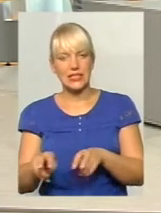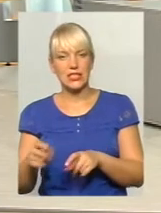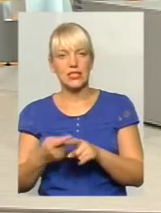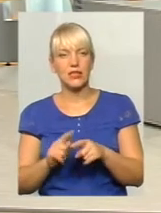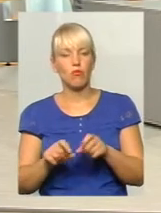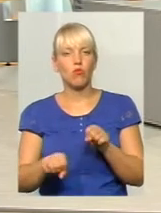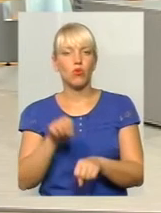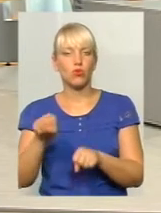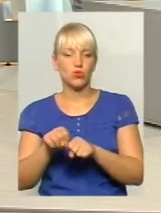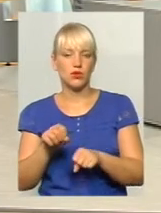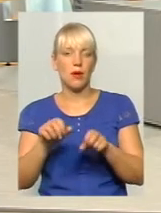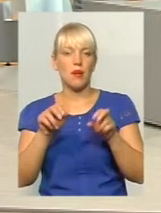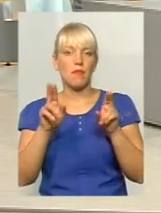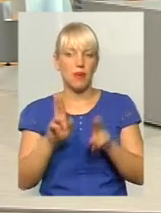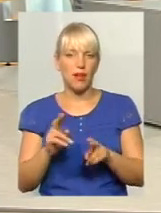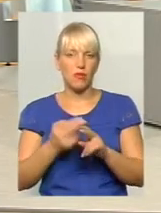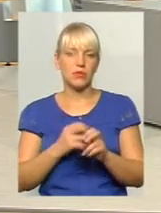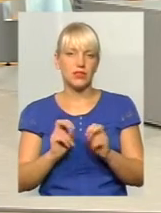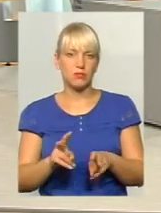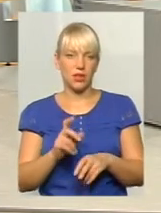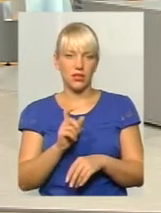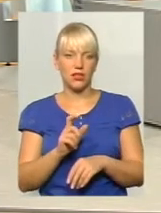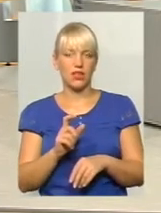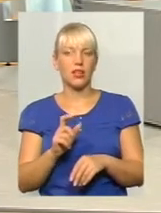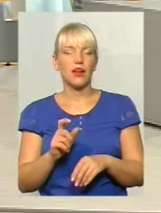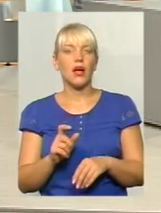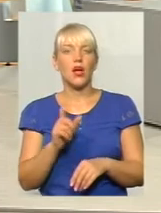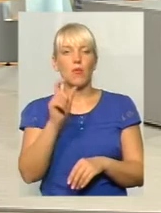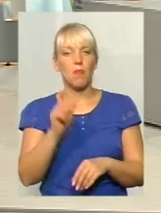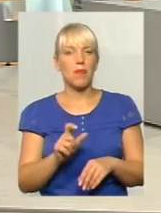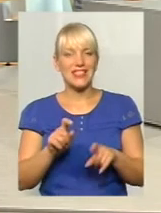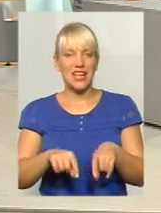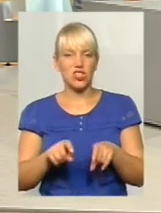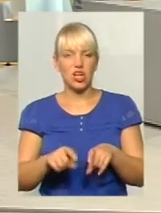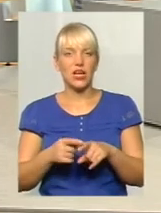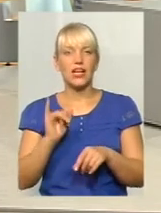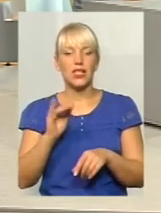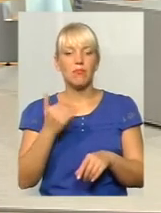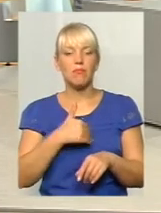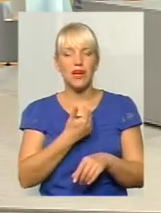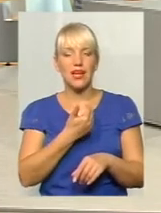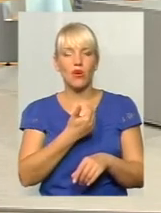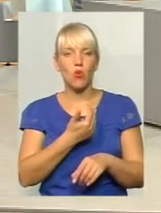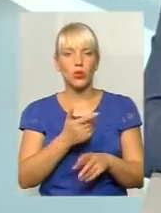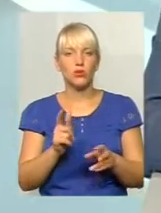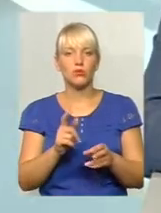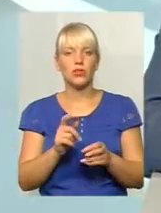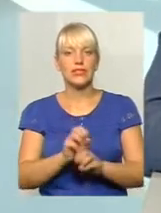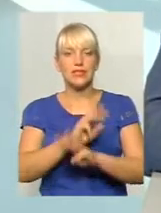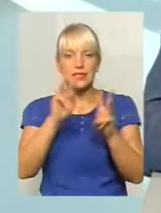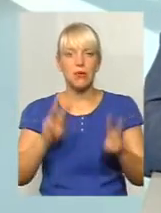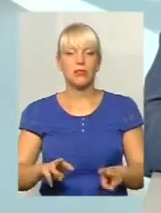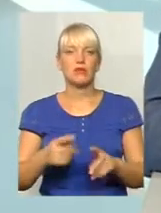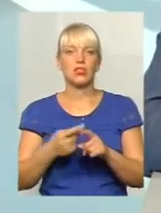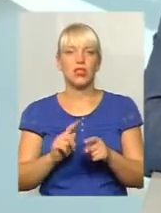перевезення посаджень. Правильно? Ми хочемо забезпечити ті мікрорайони, маршрут